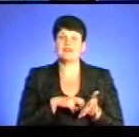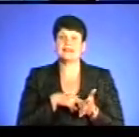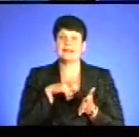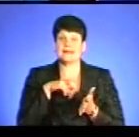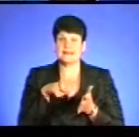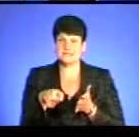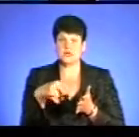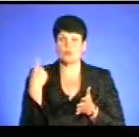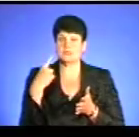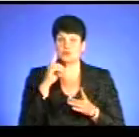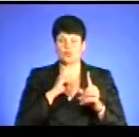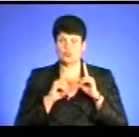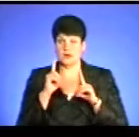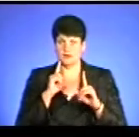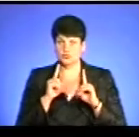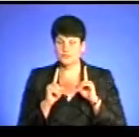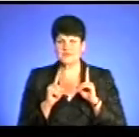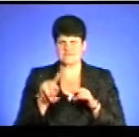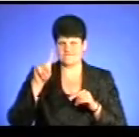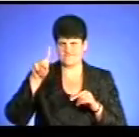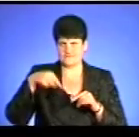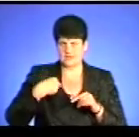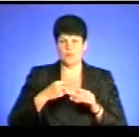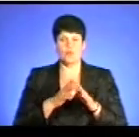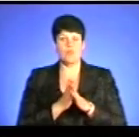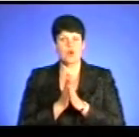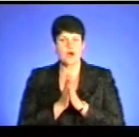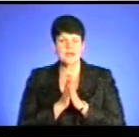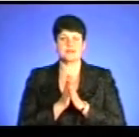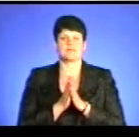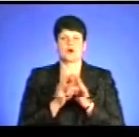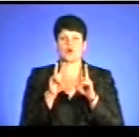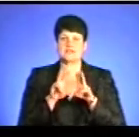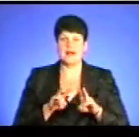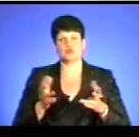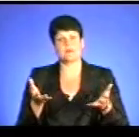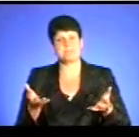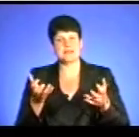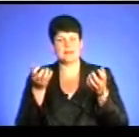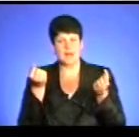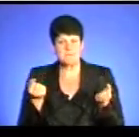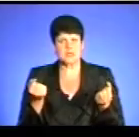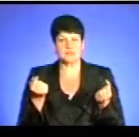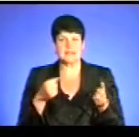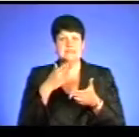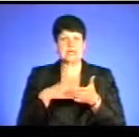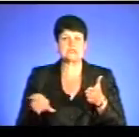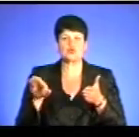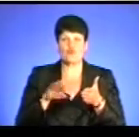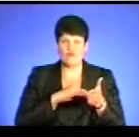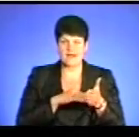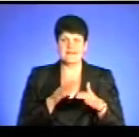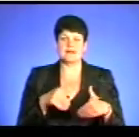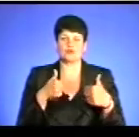обласній раді, так, з вимогою чи з проханням розглянути, підтримати скасування, так, чи